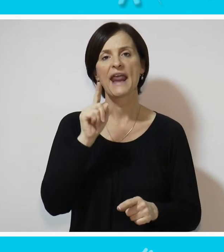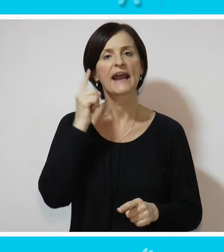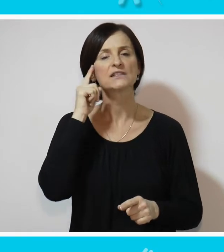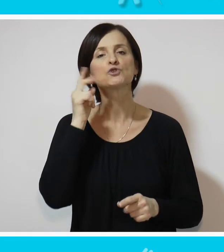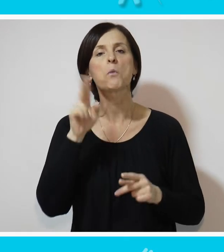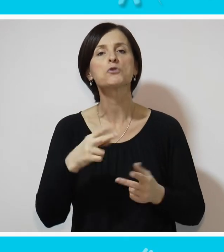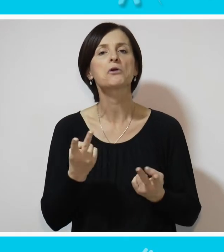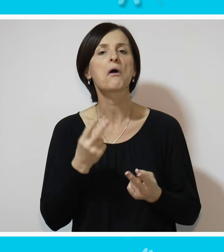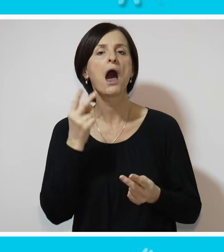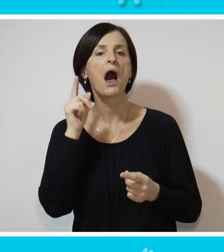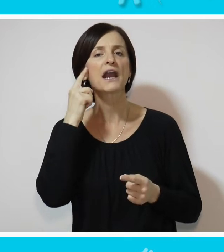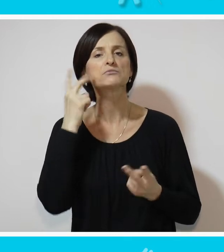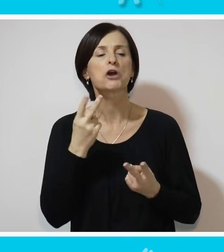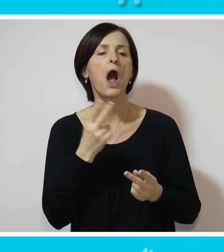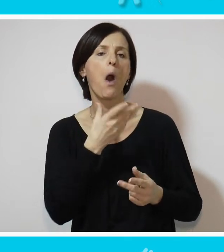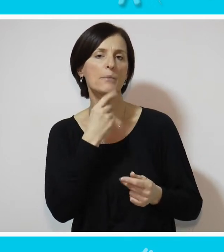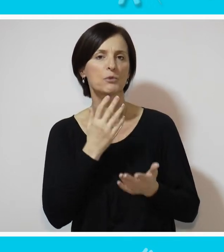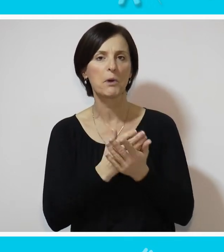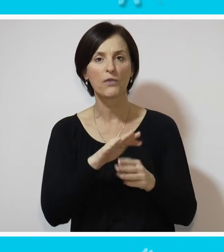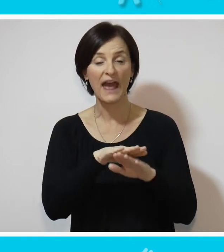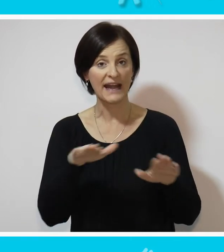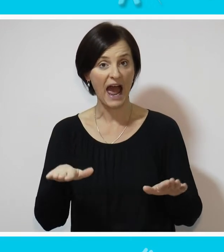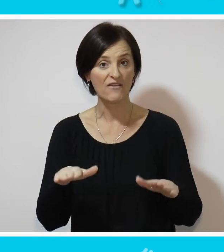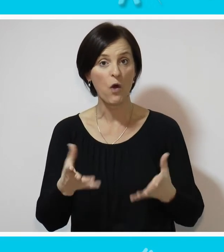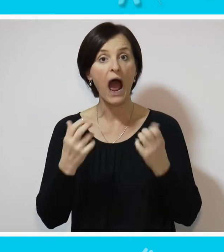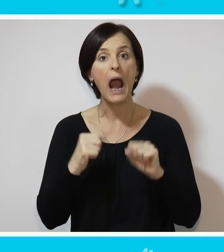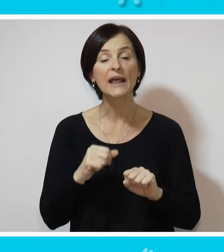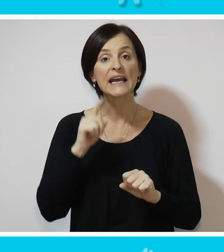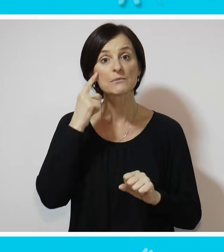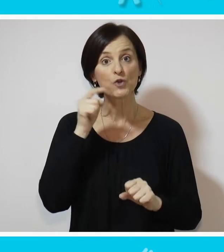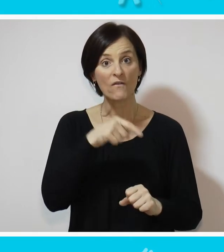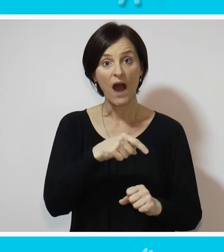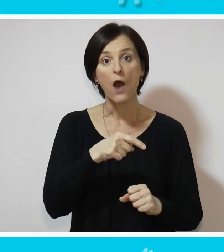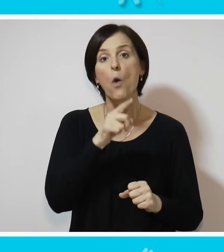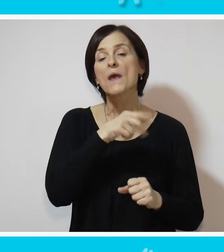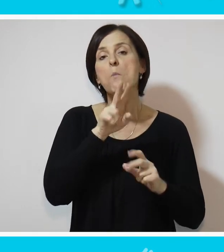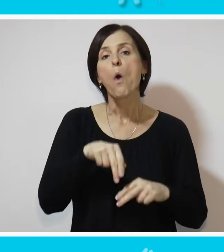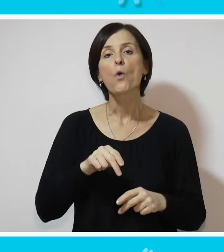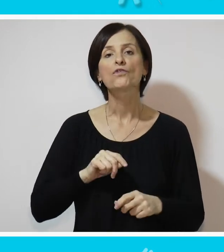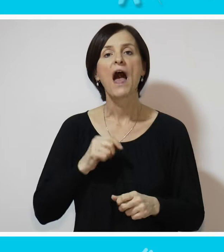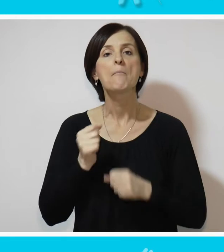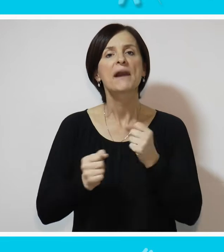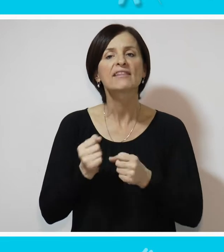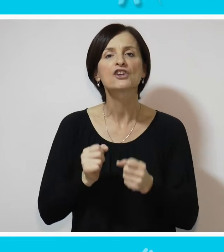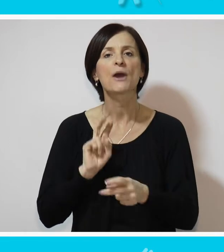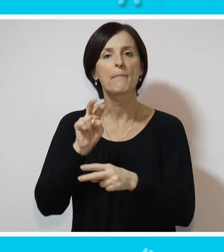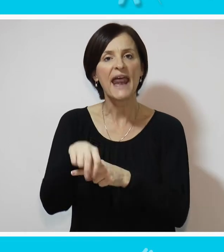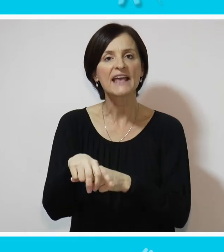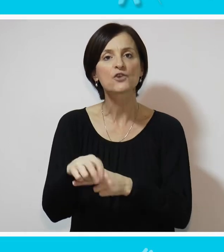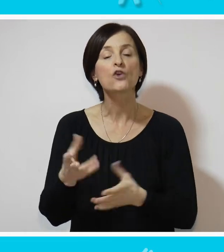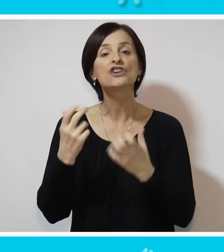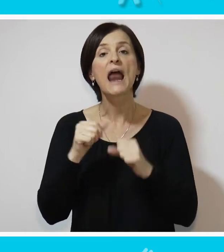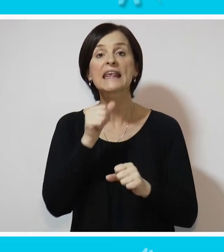dožive estetski, malo valjalo bi da je lepše, da je rano. Ali u principu vi ćete ovo lako preskočiti, prekoračiti, pretrčati.